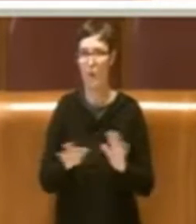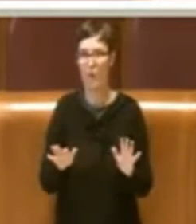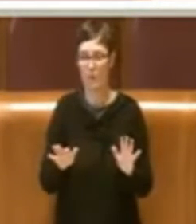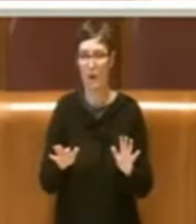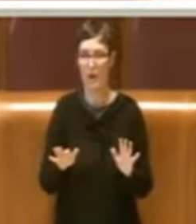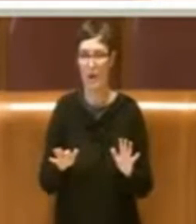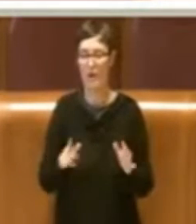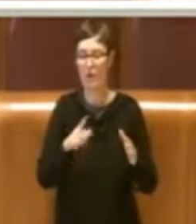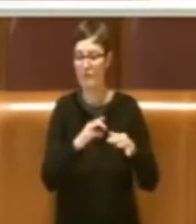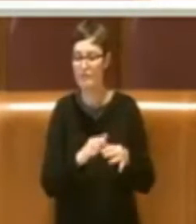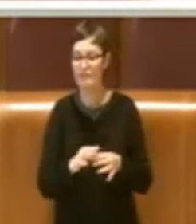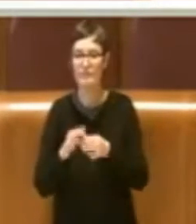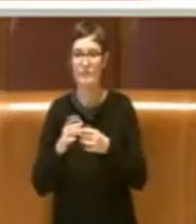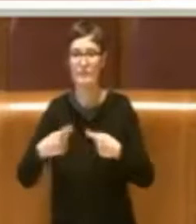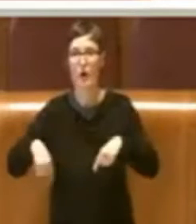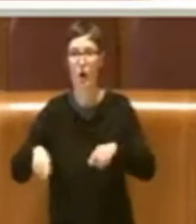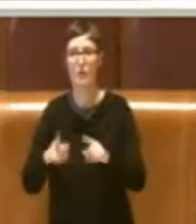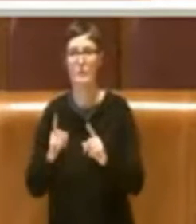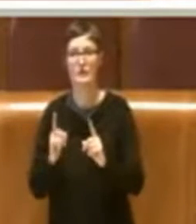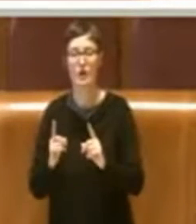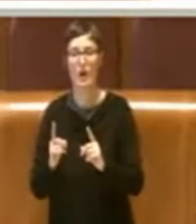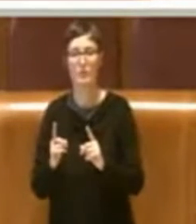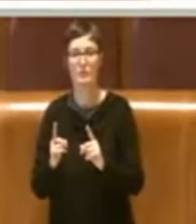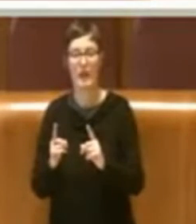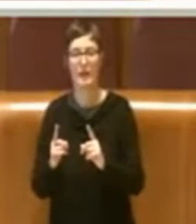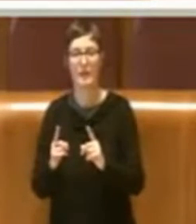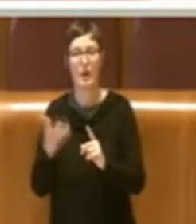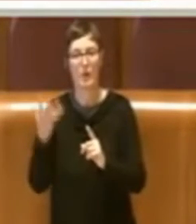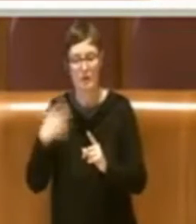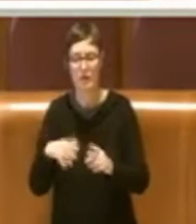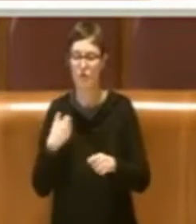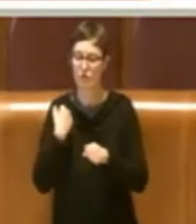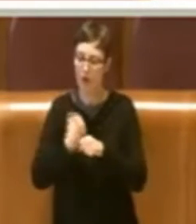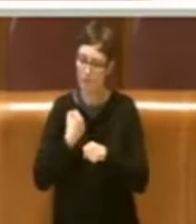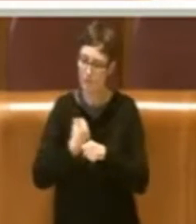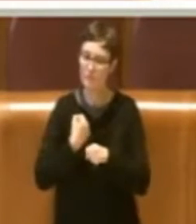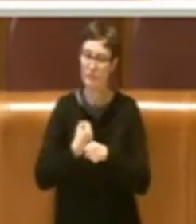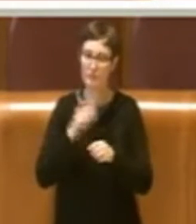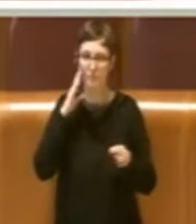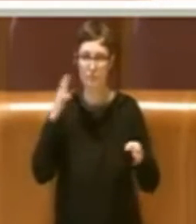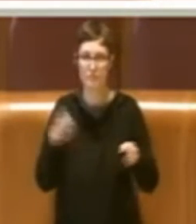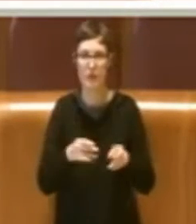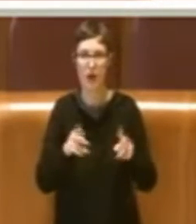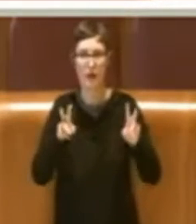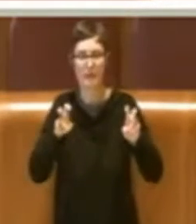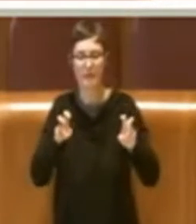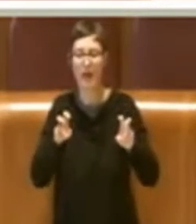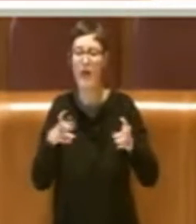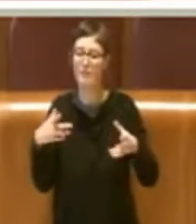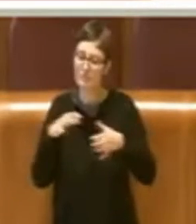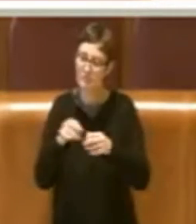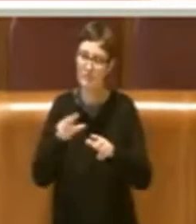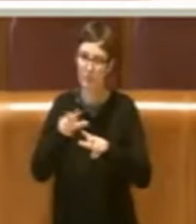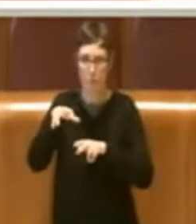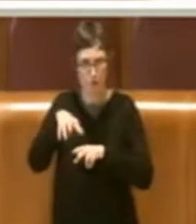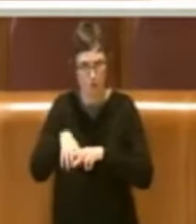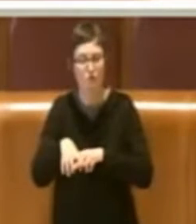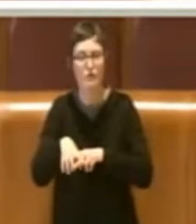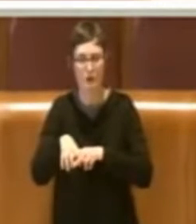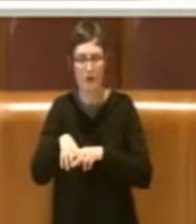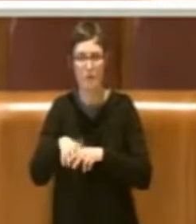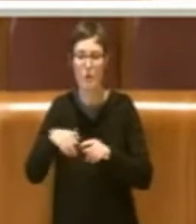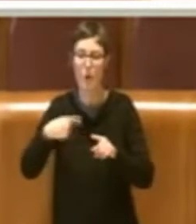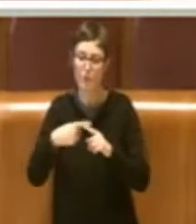con la Commissione Ambiente per cui già stiamo lavorando su questo tema con il Municipio strettamente e anche in